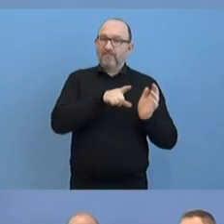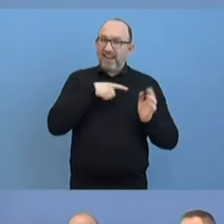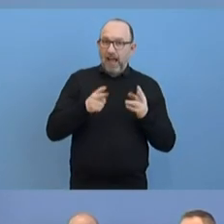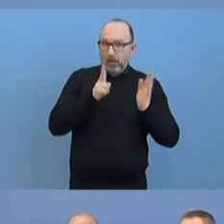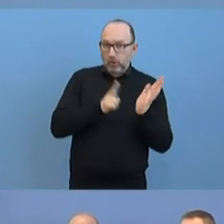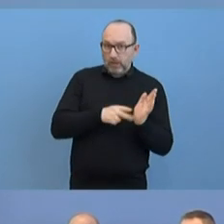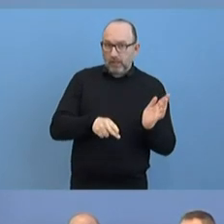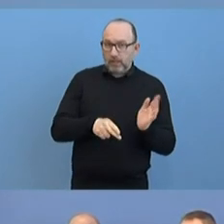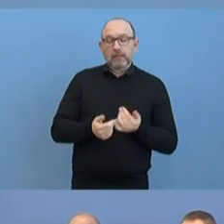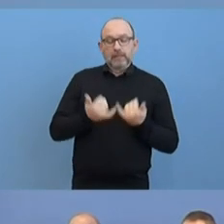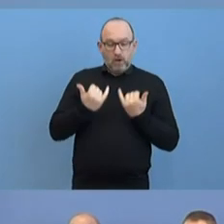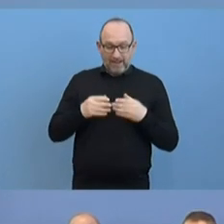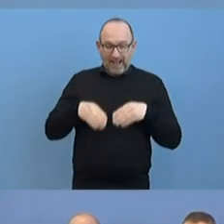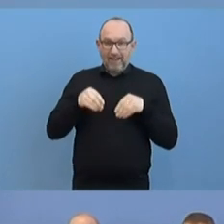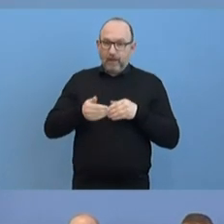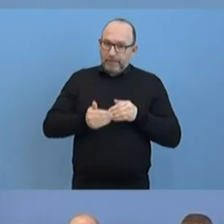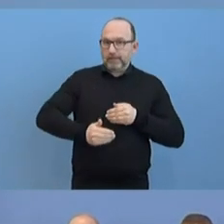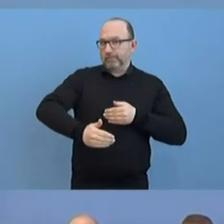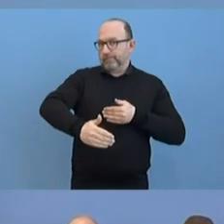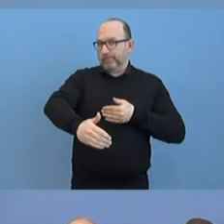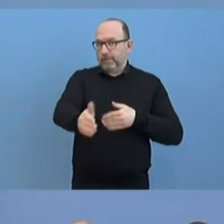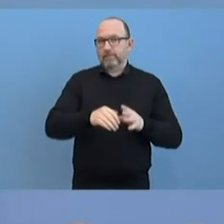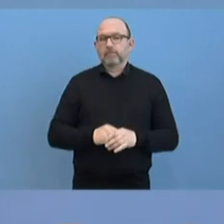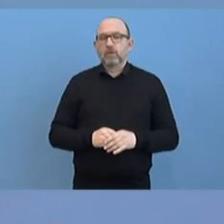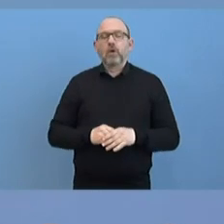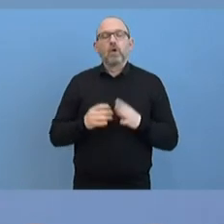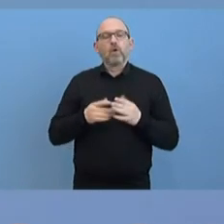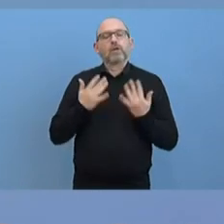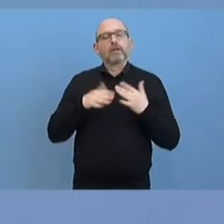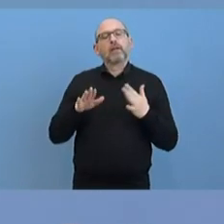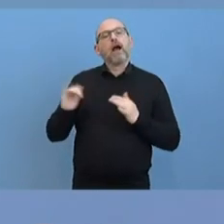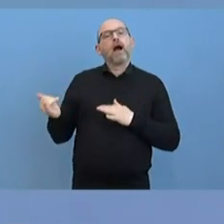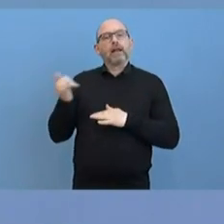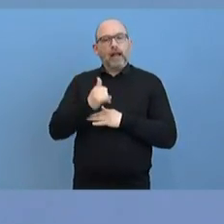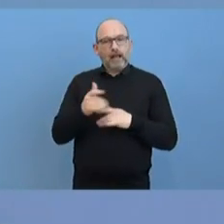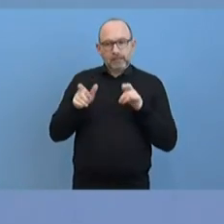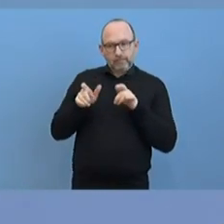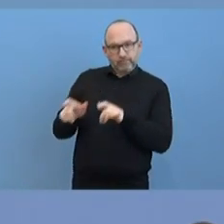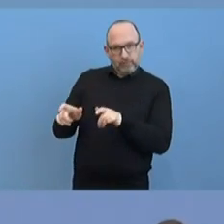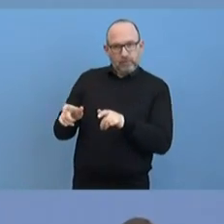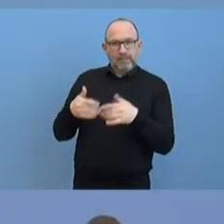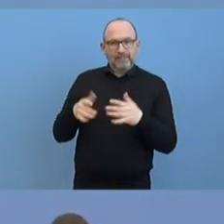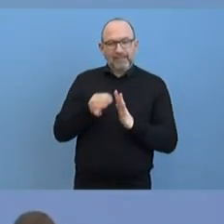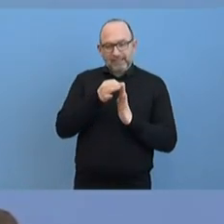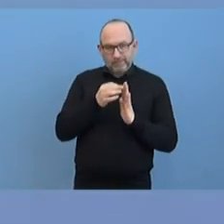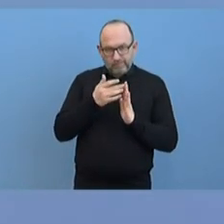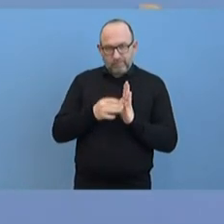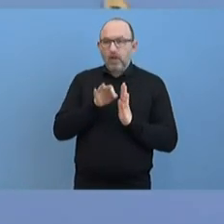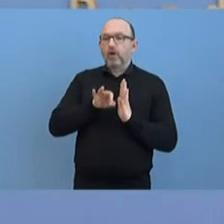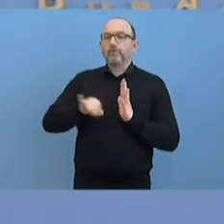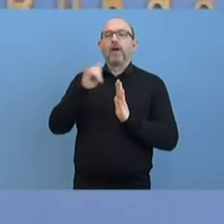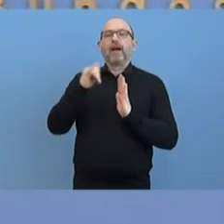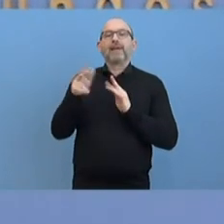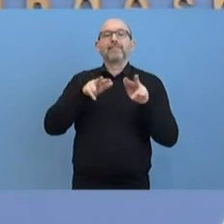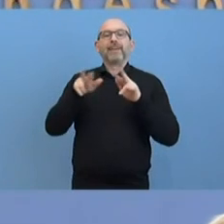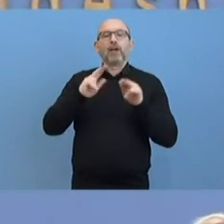auf Weiteres. Es orientiert sich sozusagen am Gesamtgeschehen. Wir haben ja Einreisebeschränkungen erlassen für den Reiseverkehr über